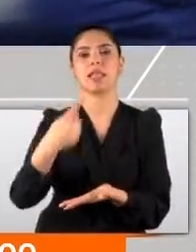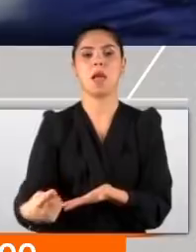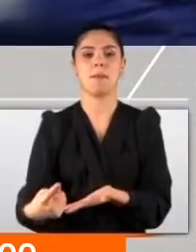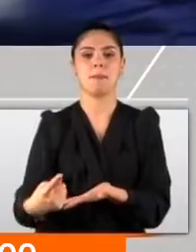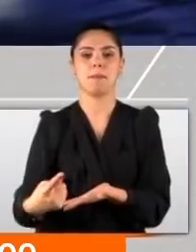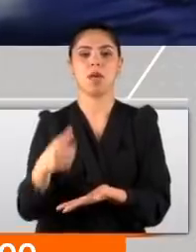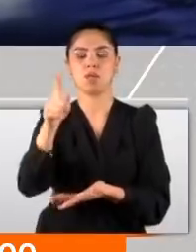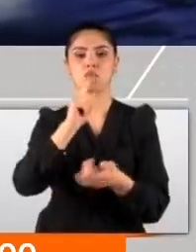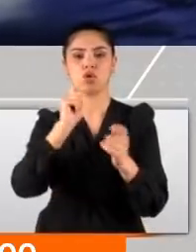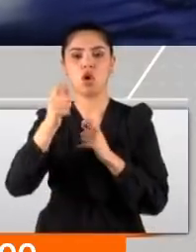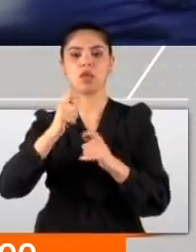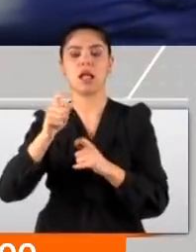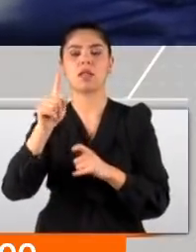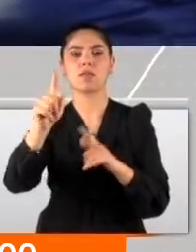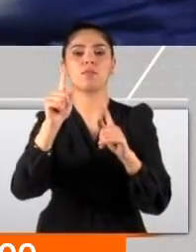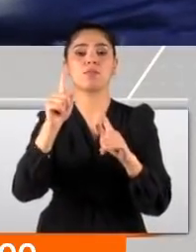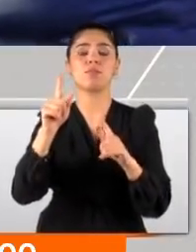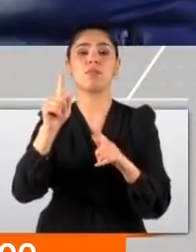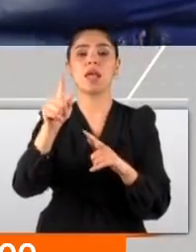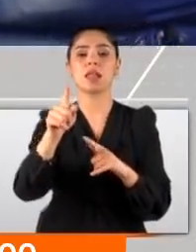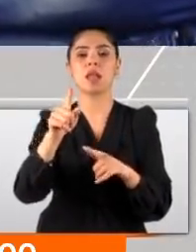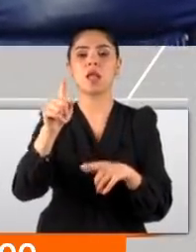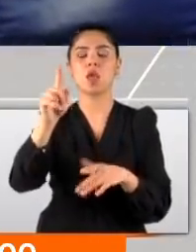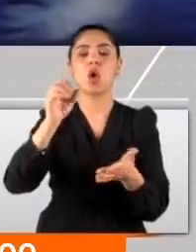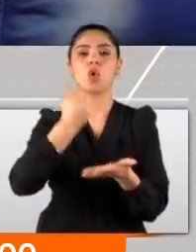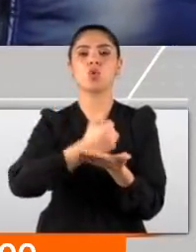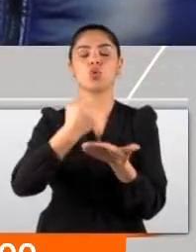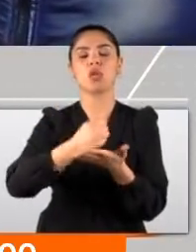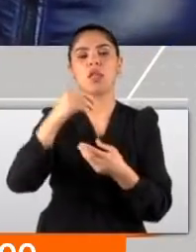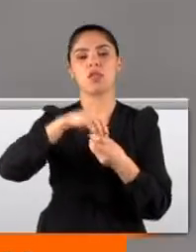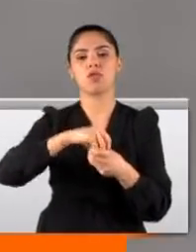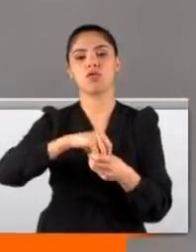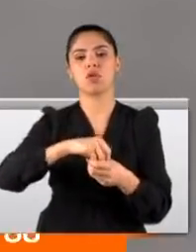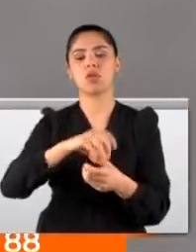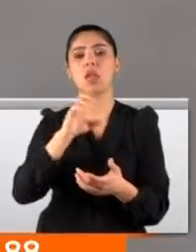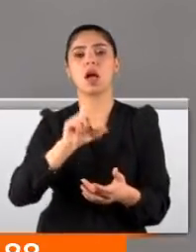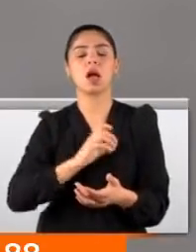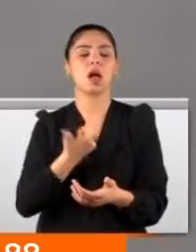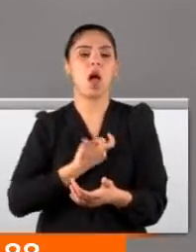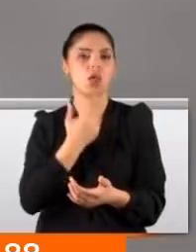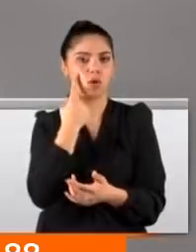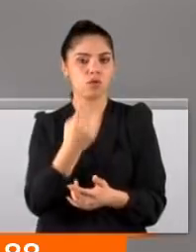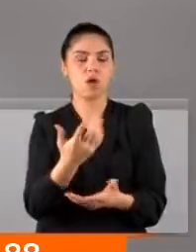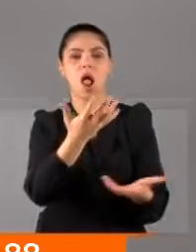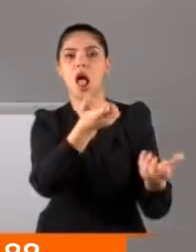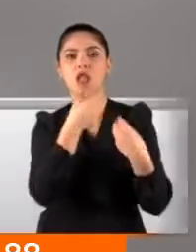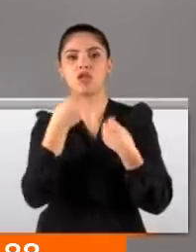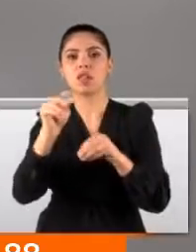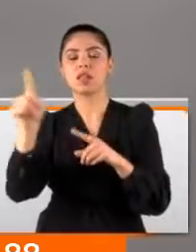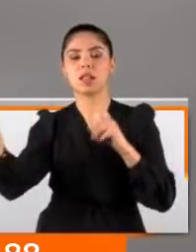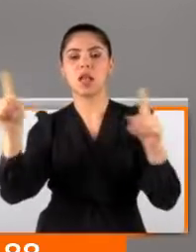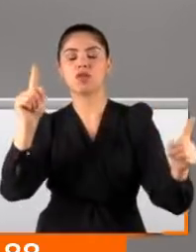bu sözleşme ipoteğe dayanı, ruhsatına konulu bir ipotek miktarı var. Sözleşme alıcıyla satıcı arasındaki